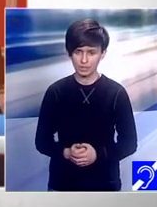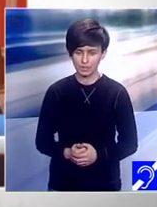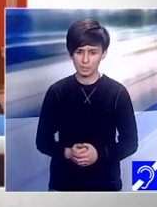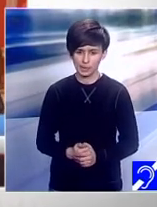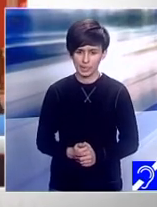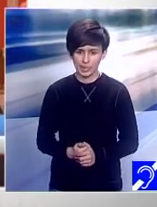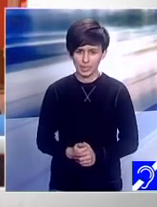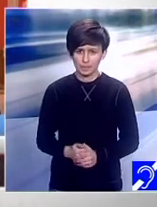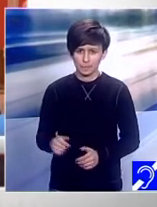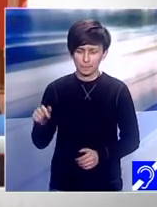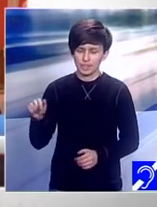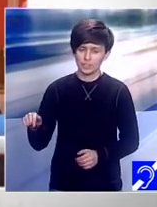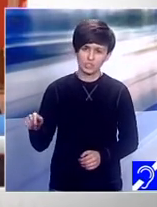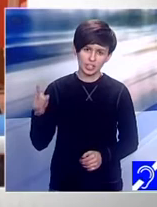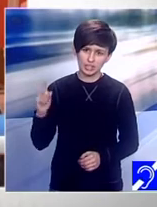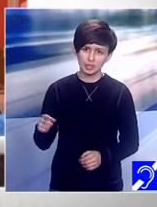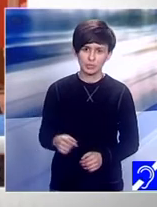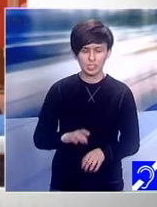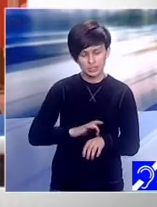să schimbe puțin